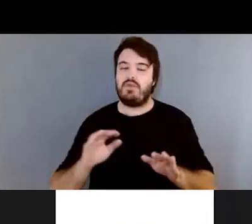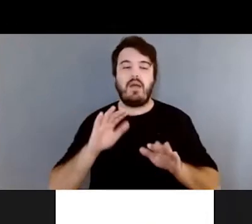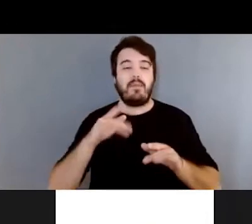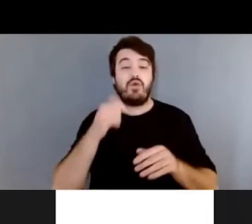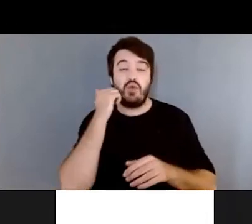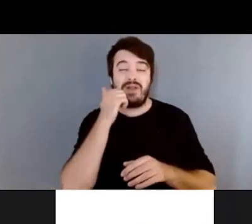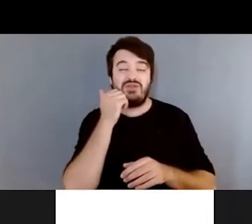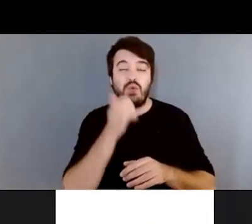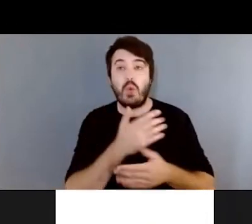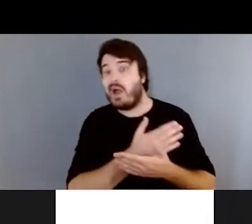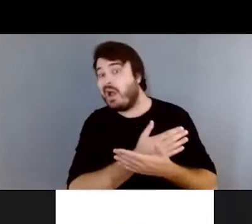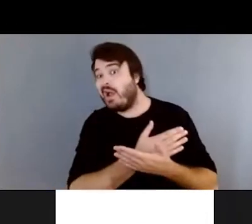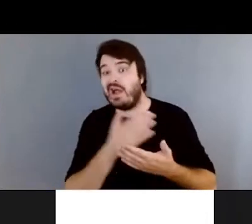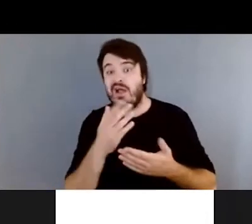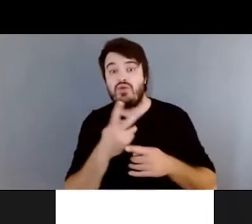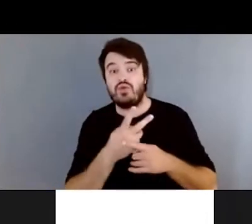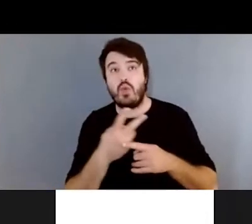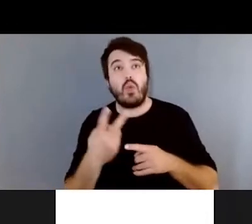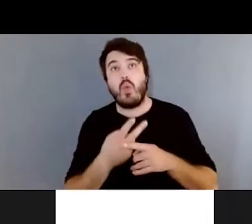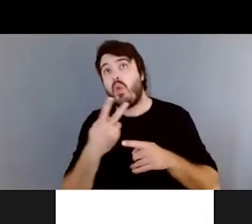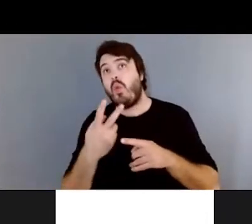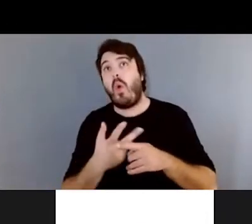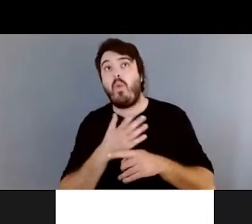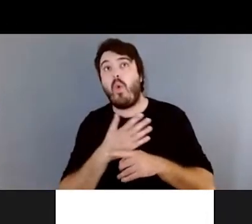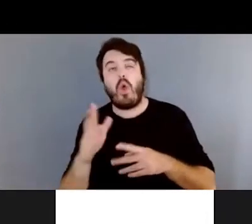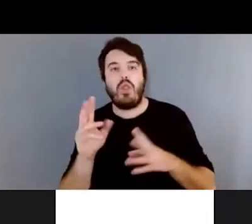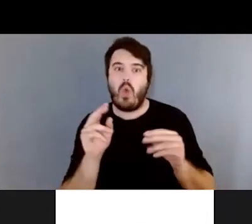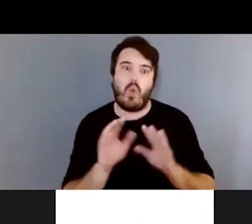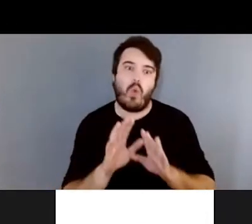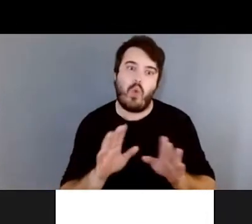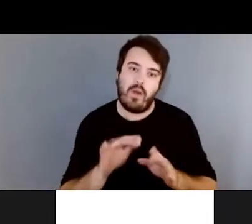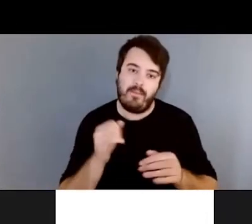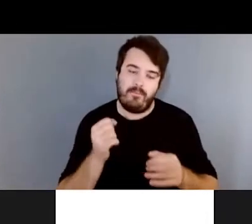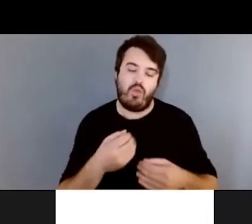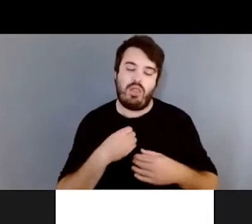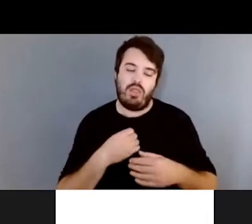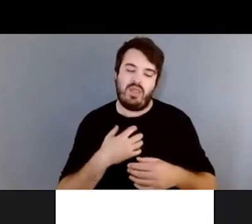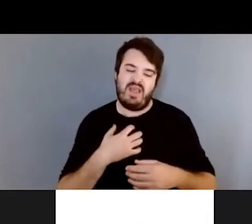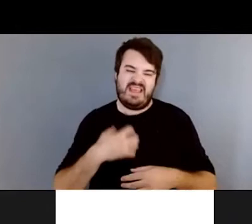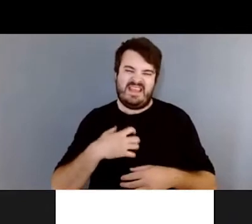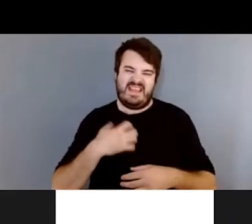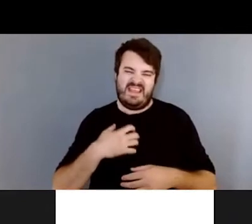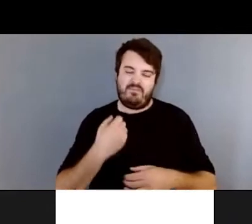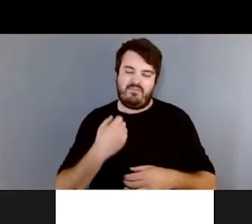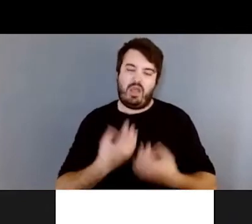jours pendant deux, trois mois parce que ça peut devenir irritant.